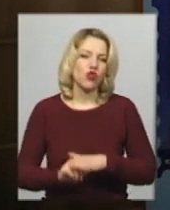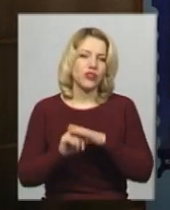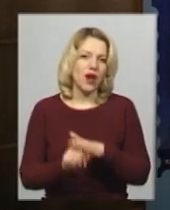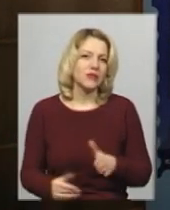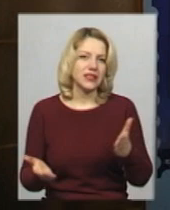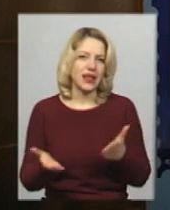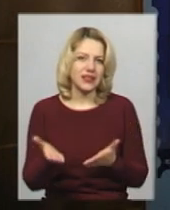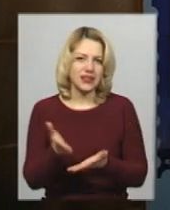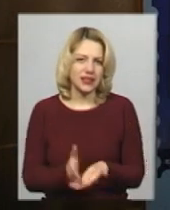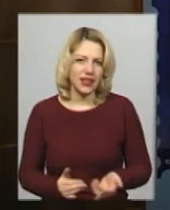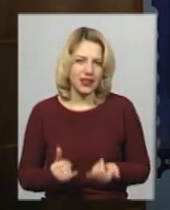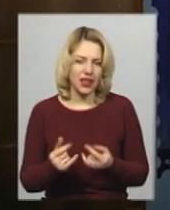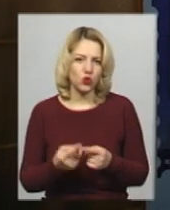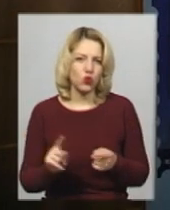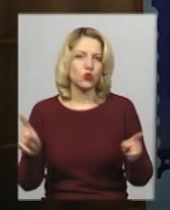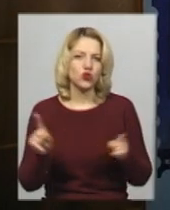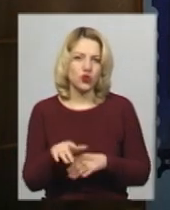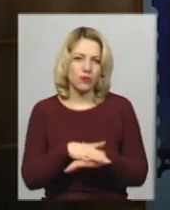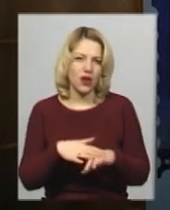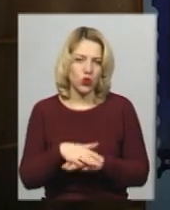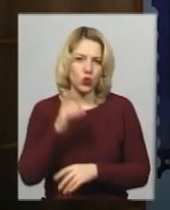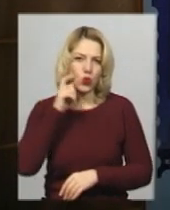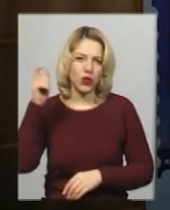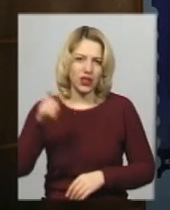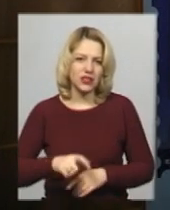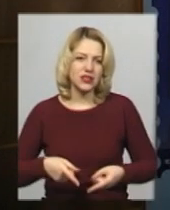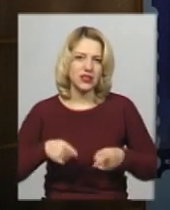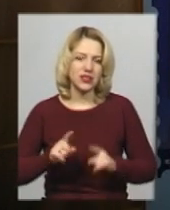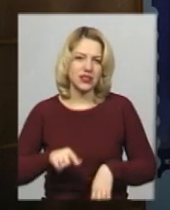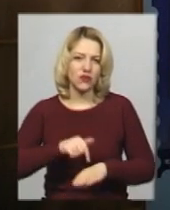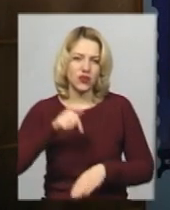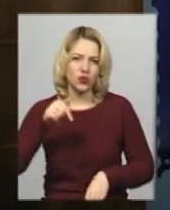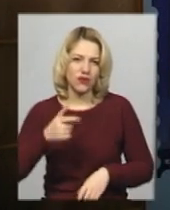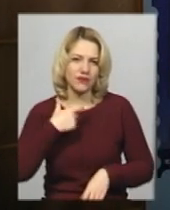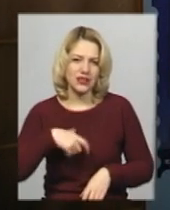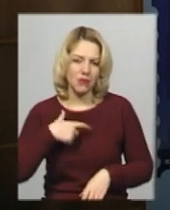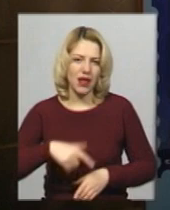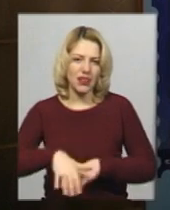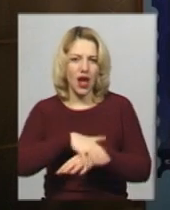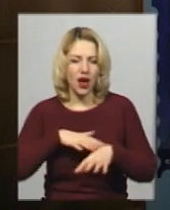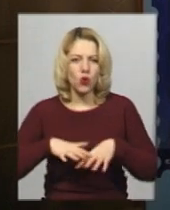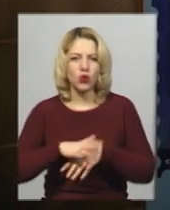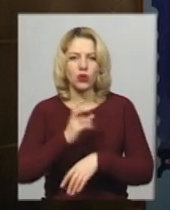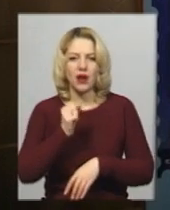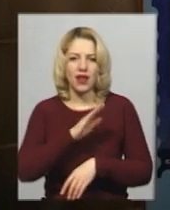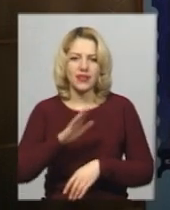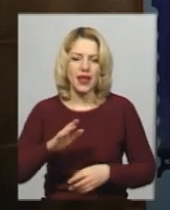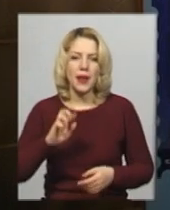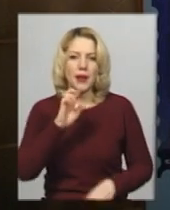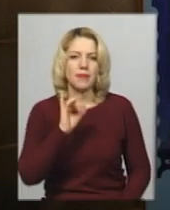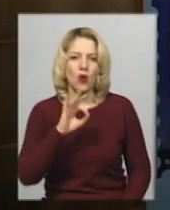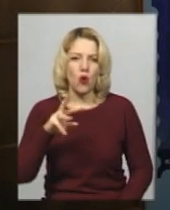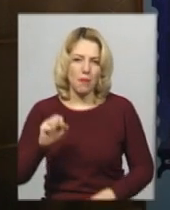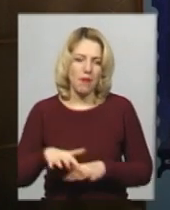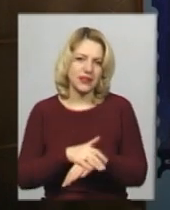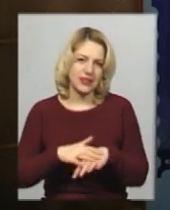потрібен, щоб народ український дійсно відчував себе народом, а не біологічною